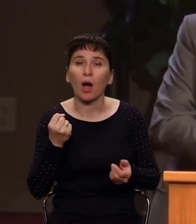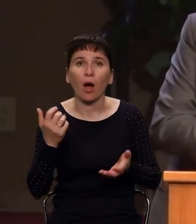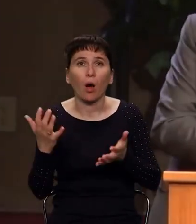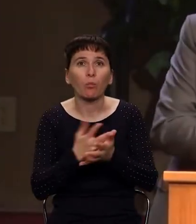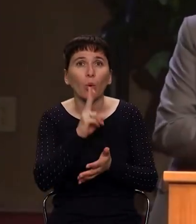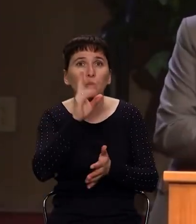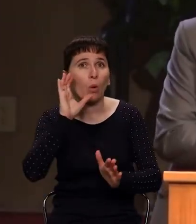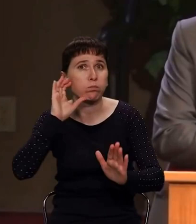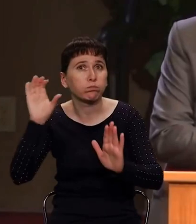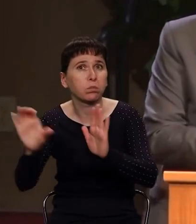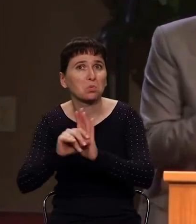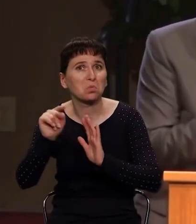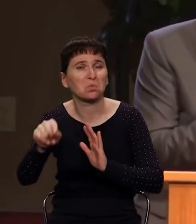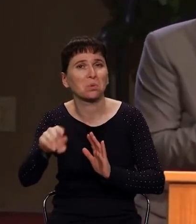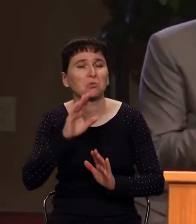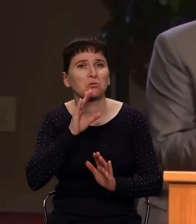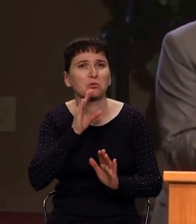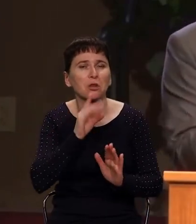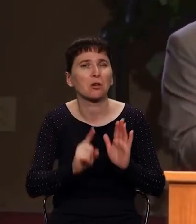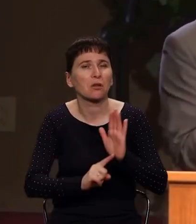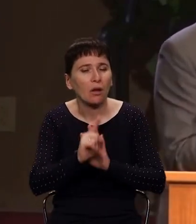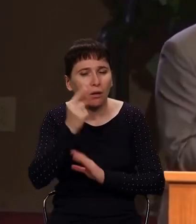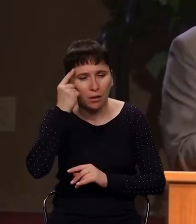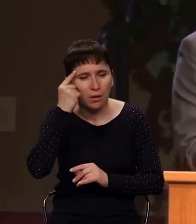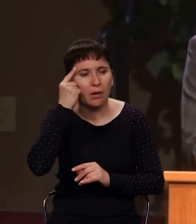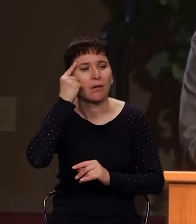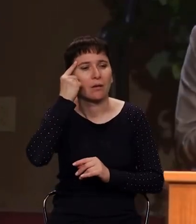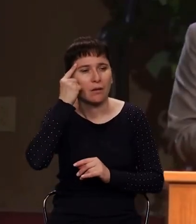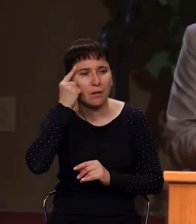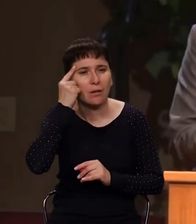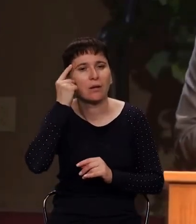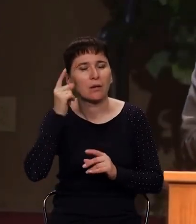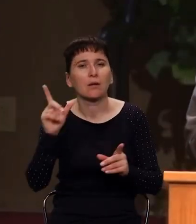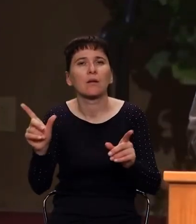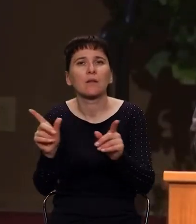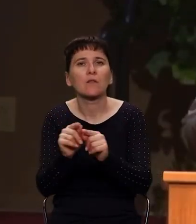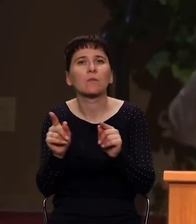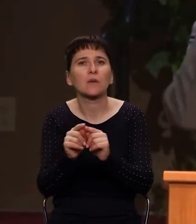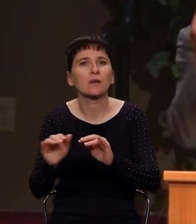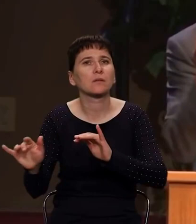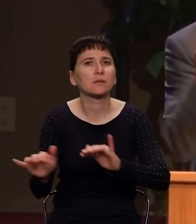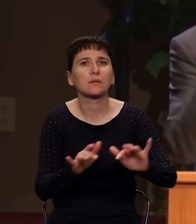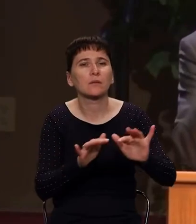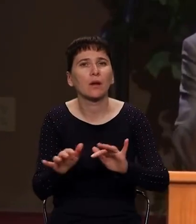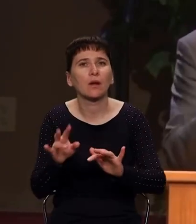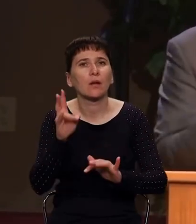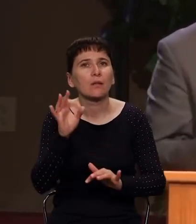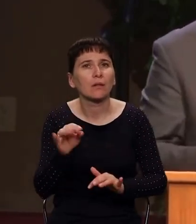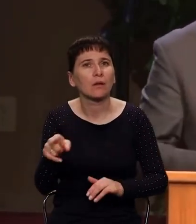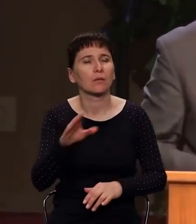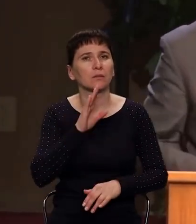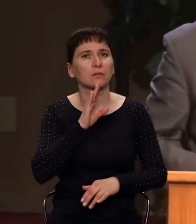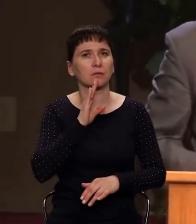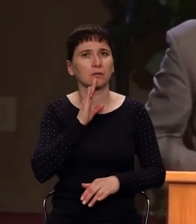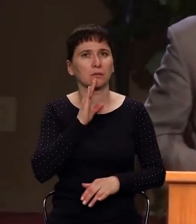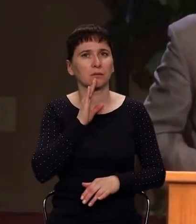последователи, те люди, которые начали понимать так, как и она. Но одно было но, она